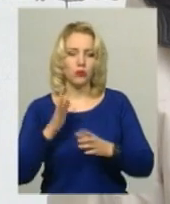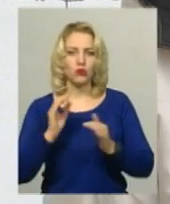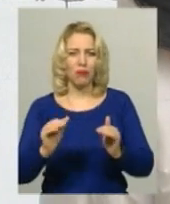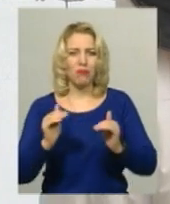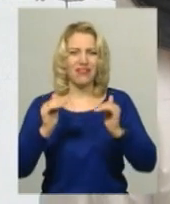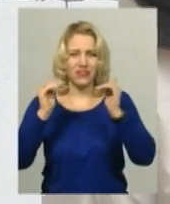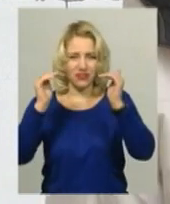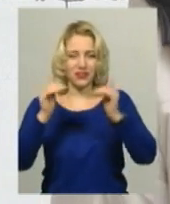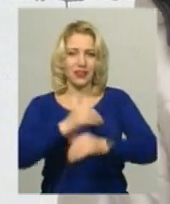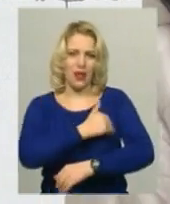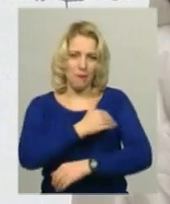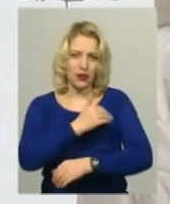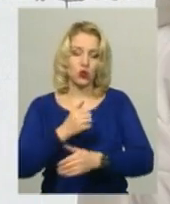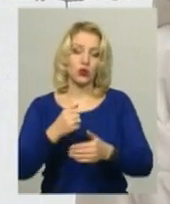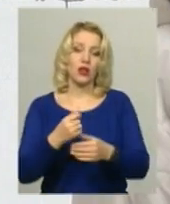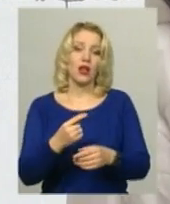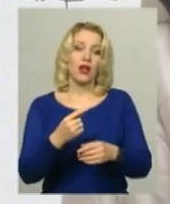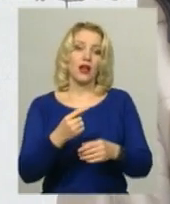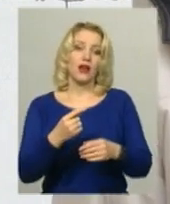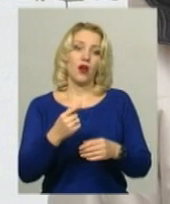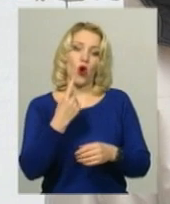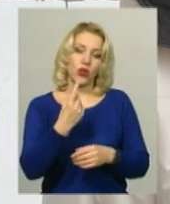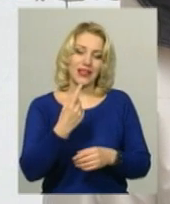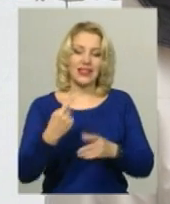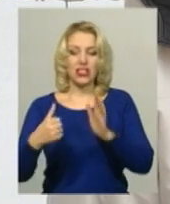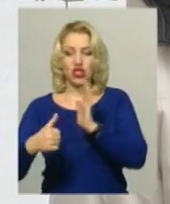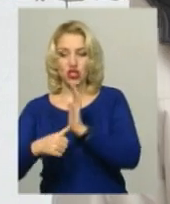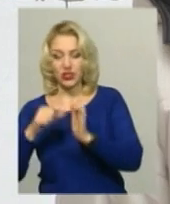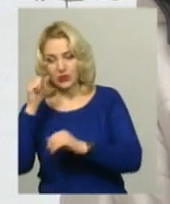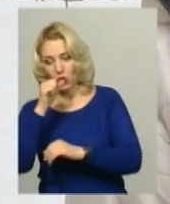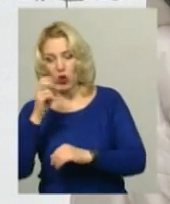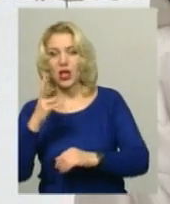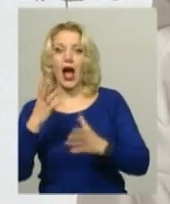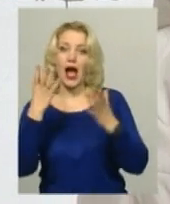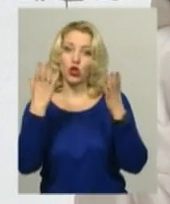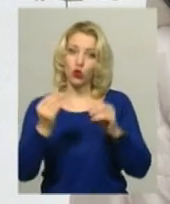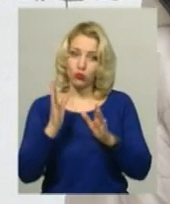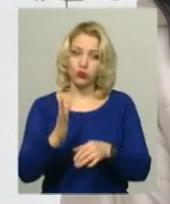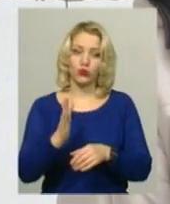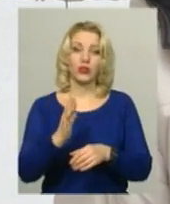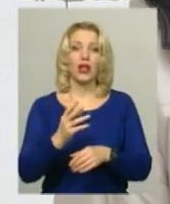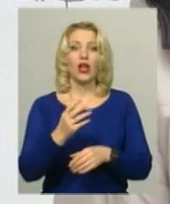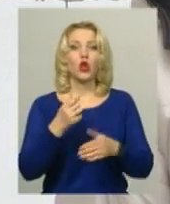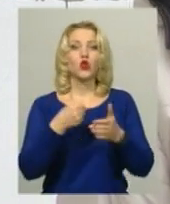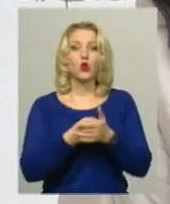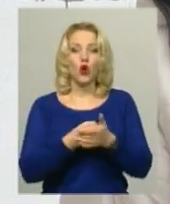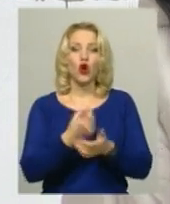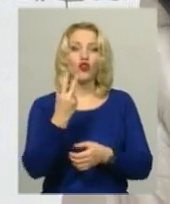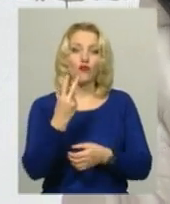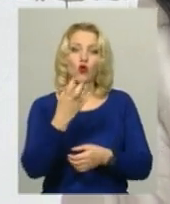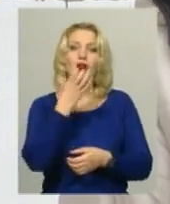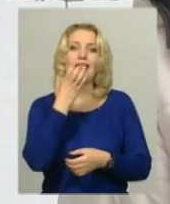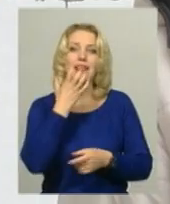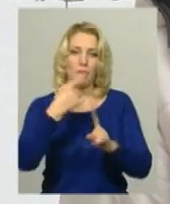температури, вночі до 1-6 морозу, в день до відлиги від 3 морозу до 2 тепла. І часом